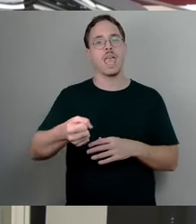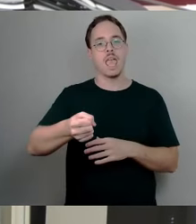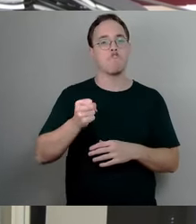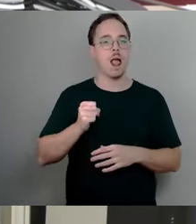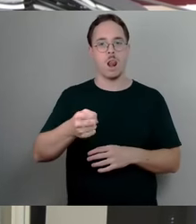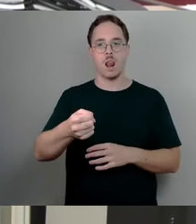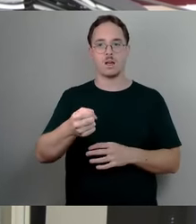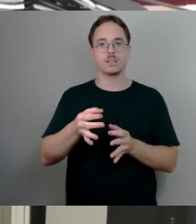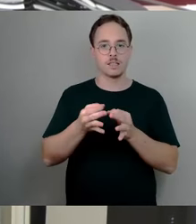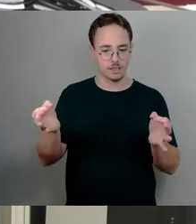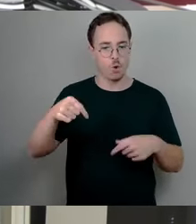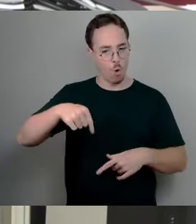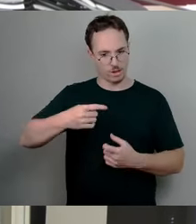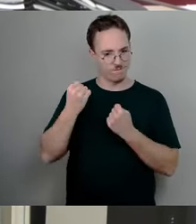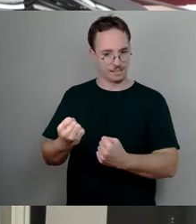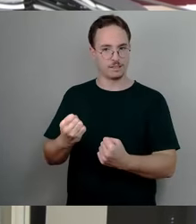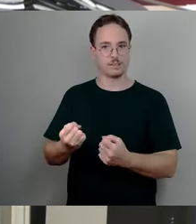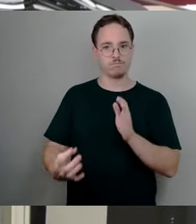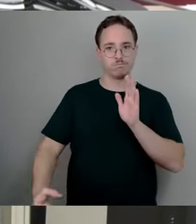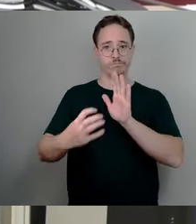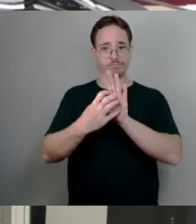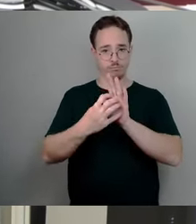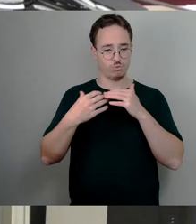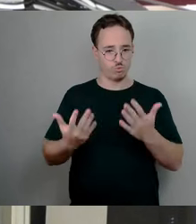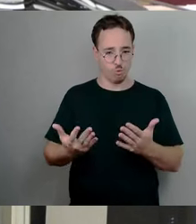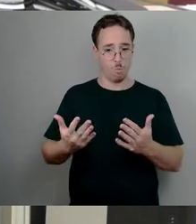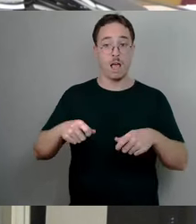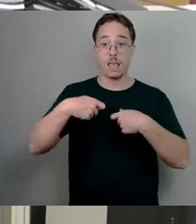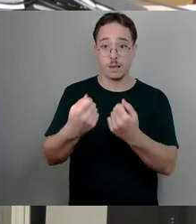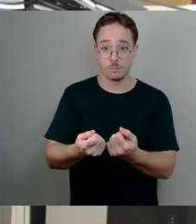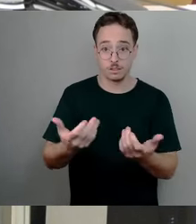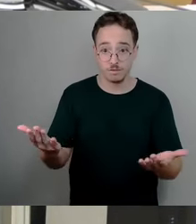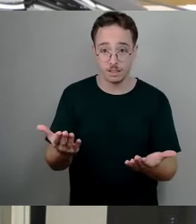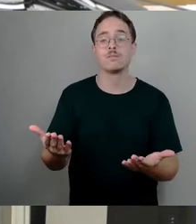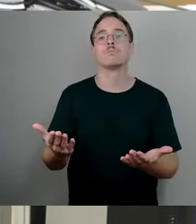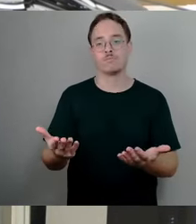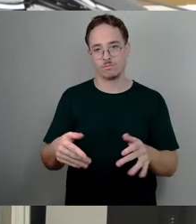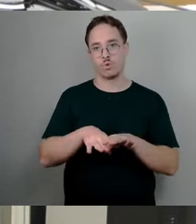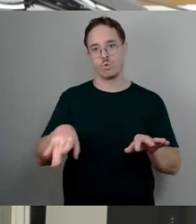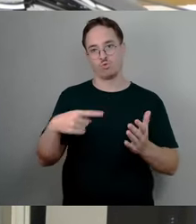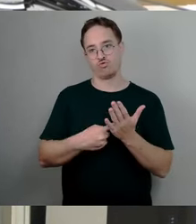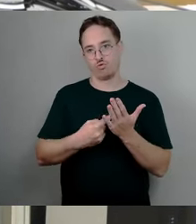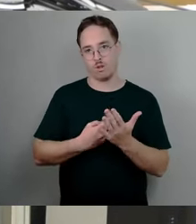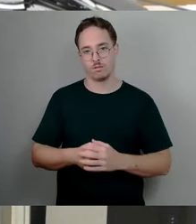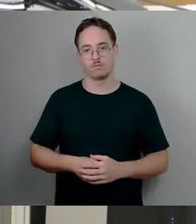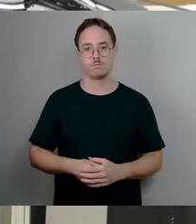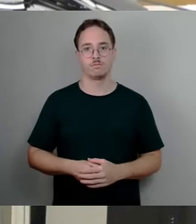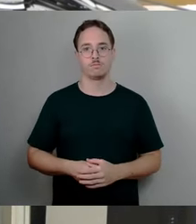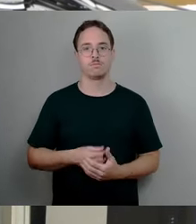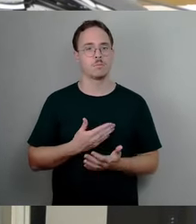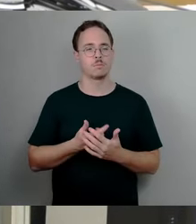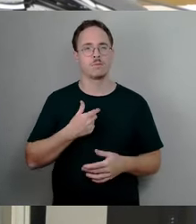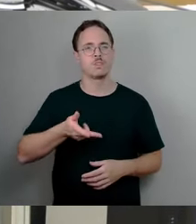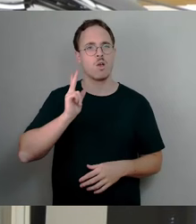werden. Das ergibt dann anteilsseitig die Grundsteuer. So, ob wir nun 380, ich habe das noch genauso